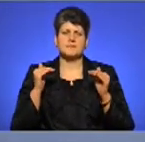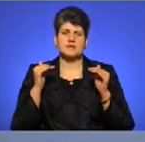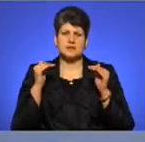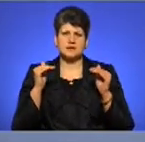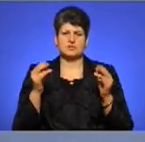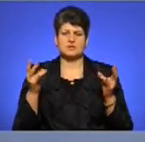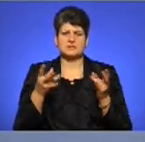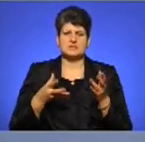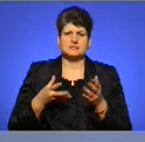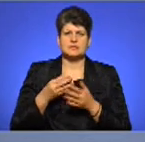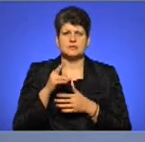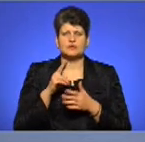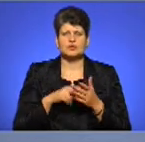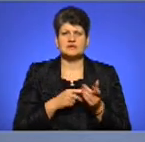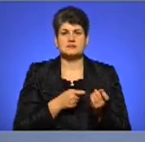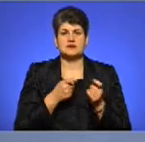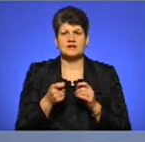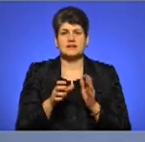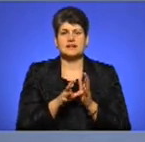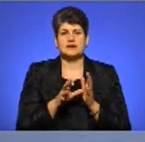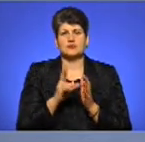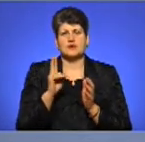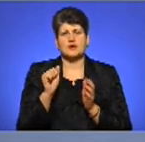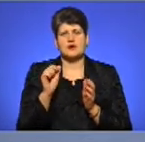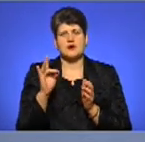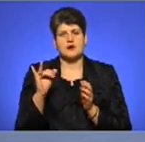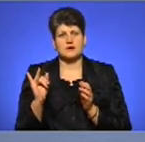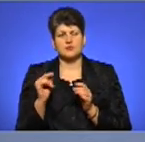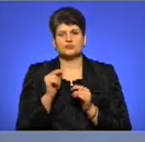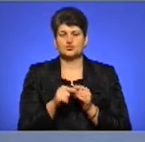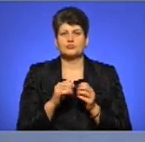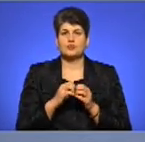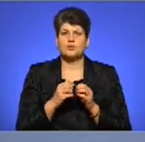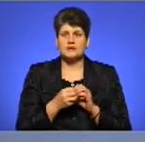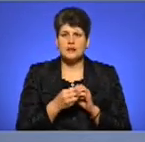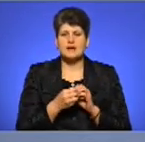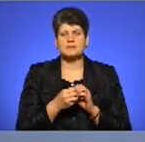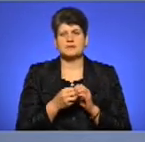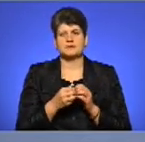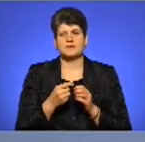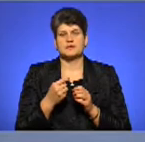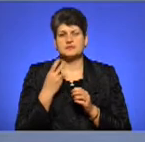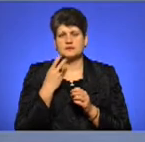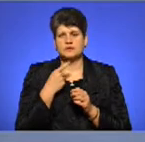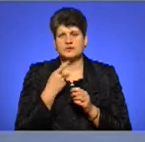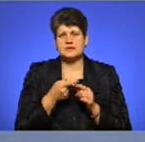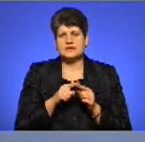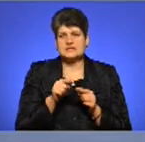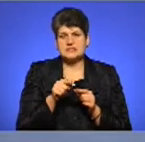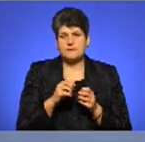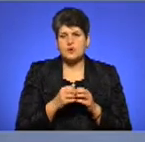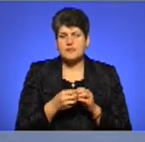буде заплатити податки за ввезення електрокарів. От тут проблема, от тут зарита собака, я завжди кажу, для мене це проблема.